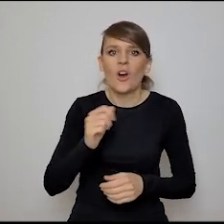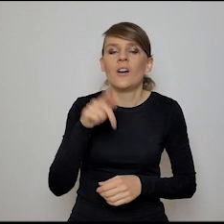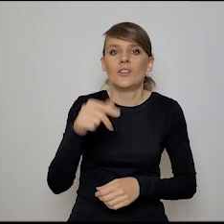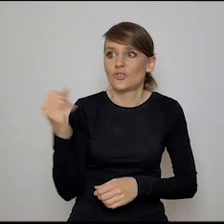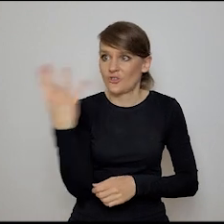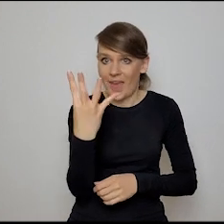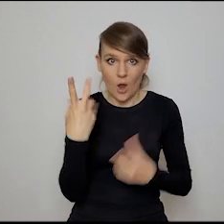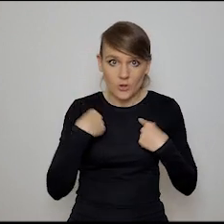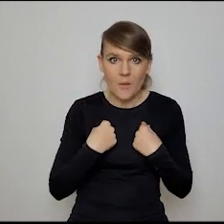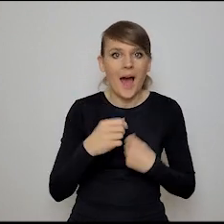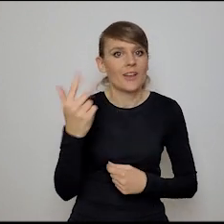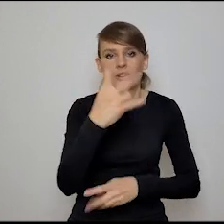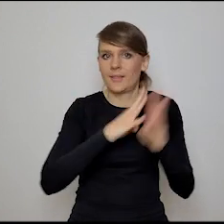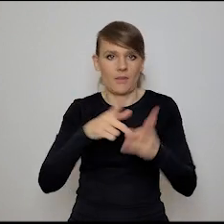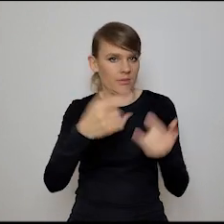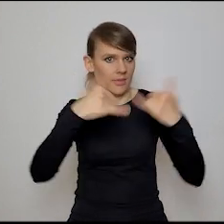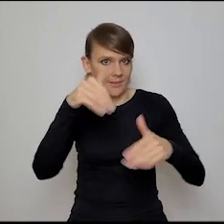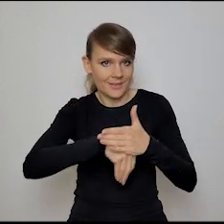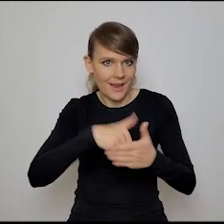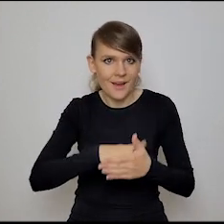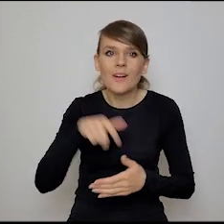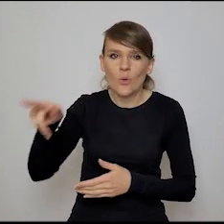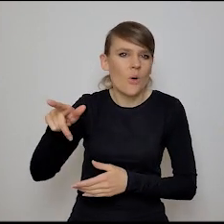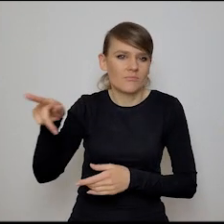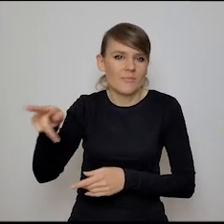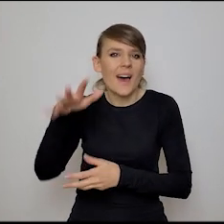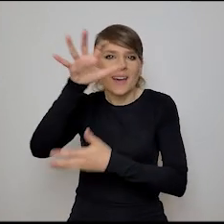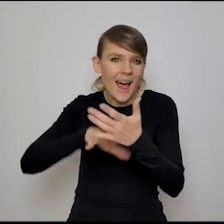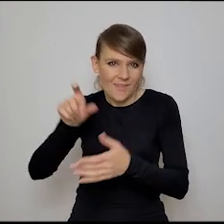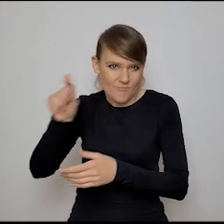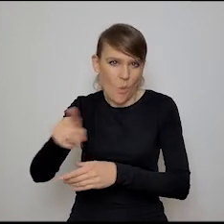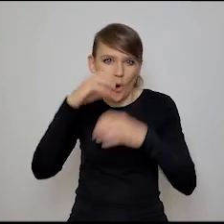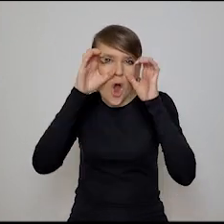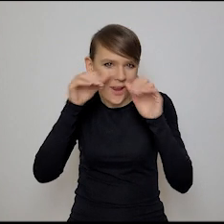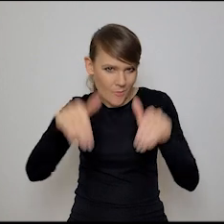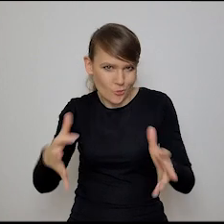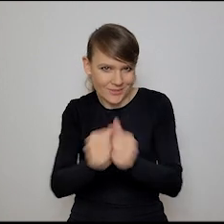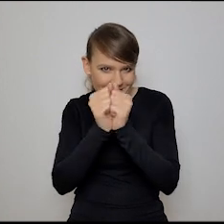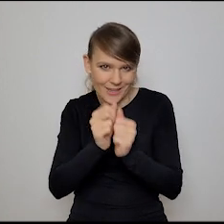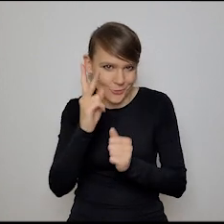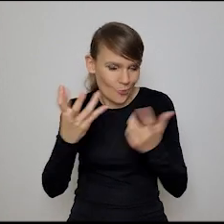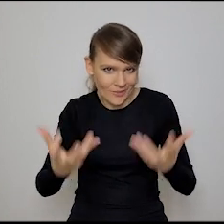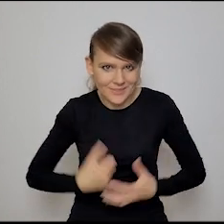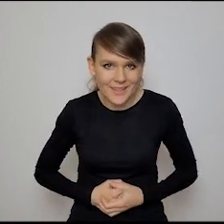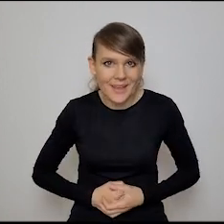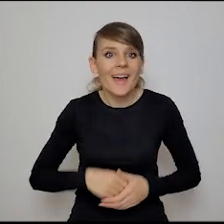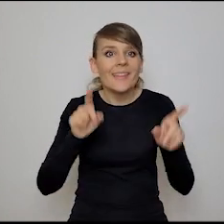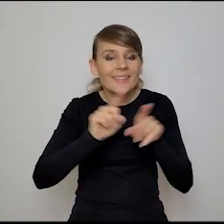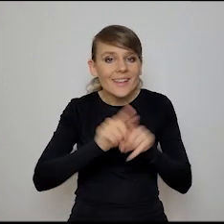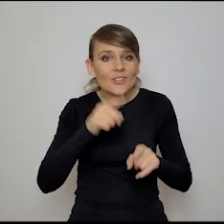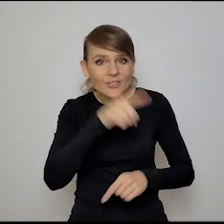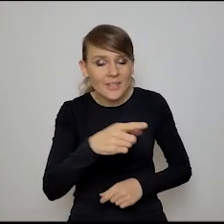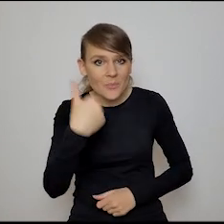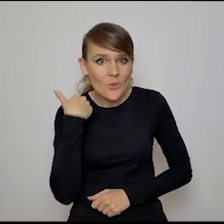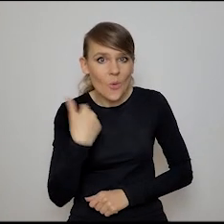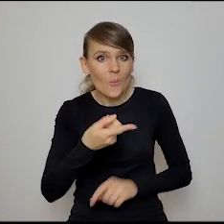klientów, nie? I tu są jakby ktoś chciał, to jest raport otwarty, więc łatwo go wygooglować. I to jest dokładnie też to, co powiedziałaś